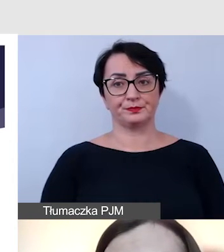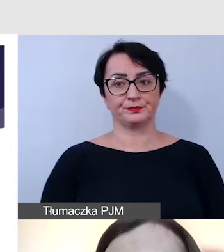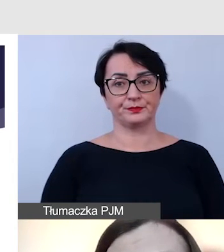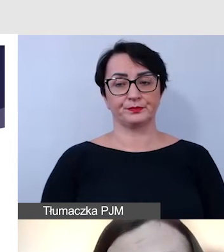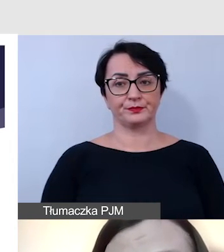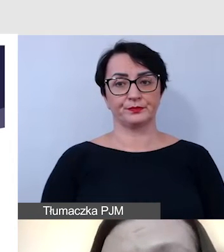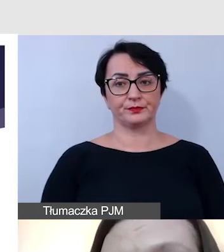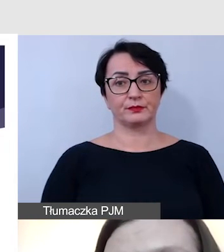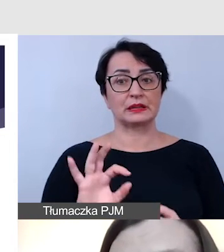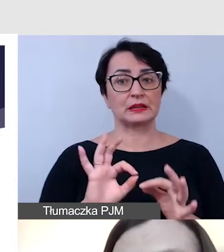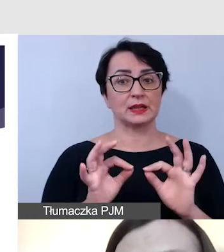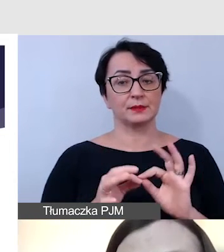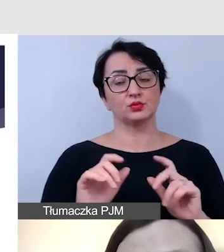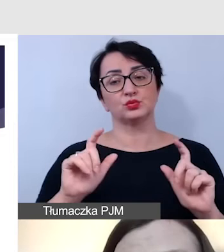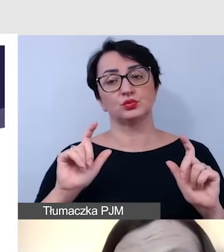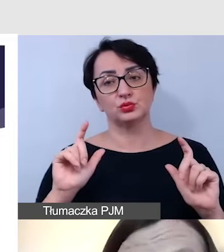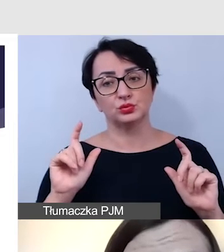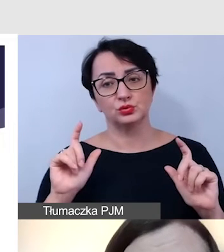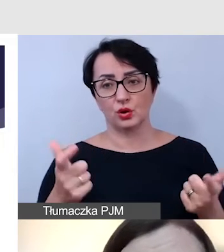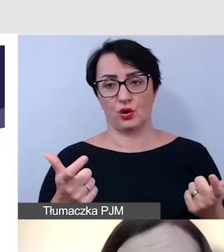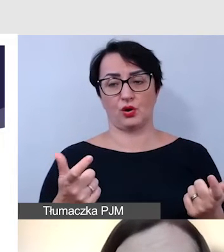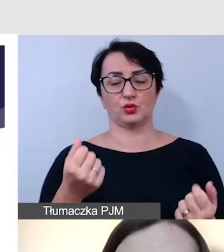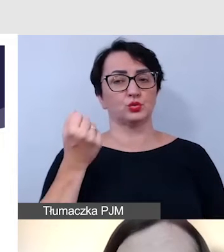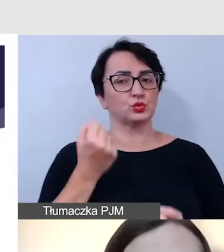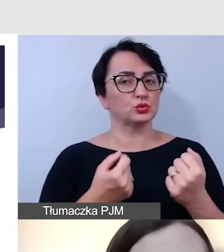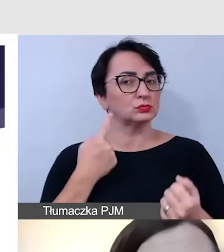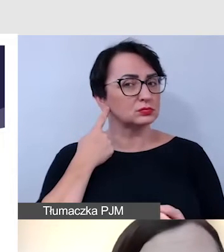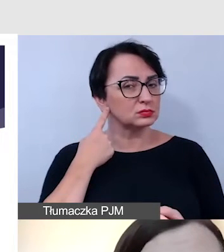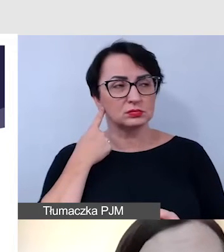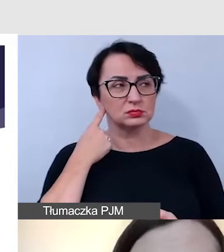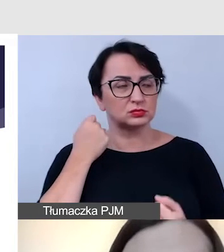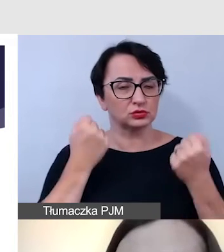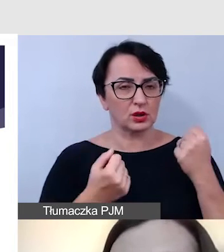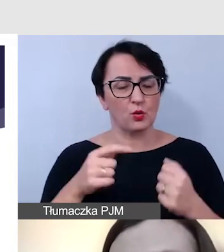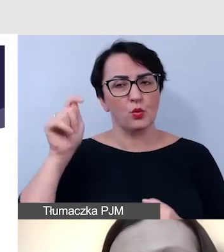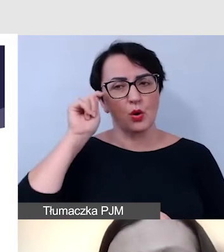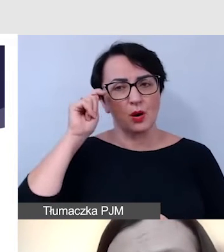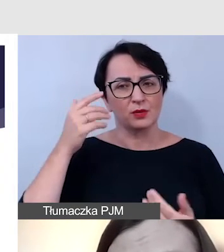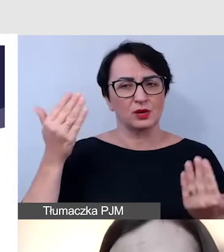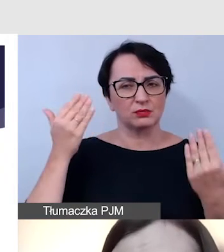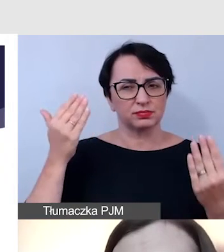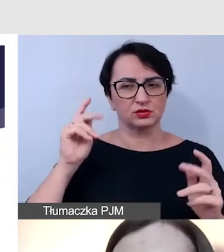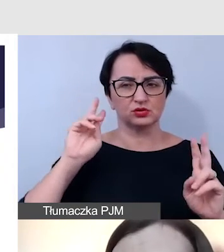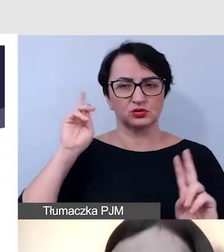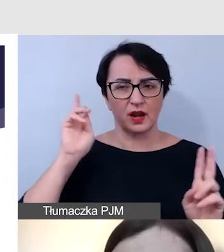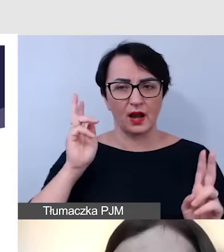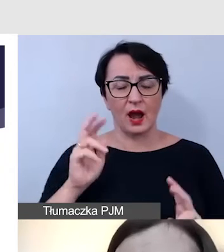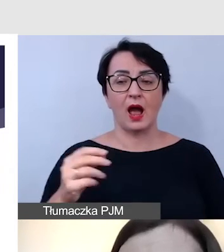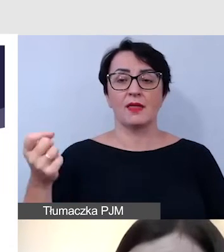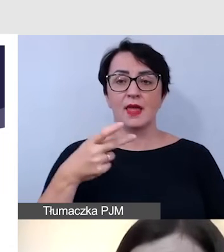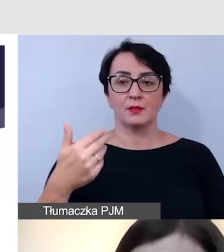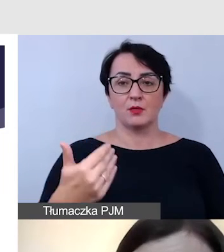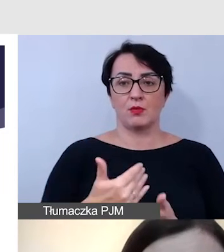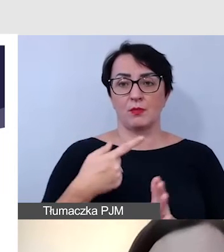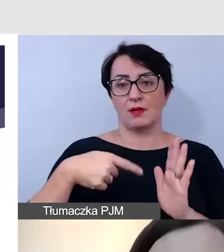cokolwiek było trudniej słyszalne, gdyby były jakieś kłopoty akustyczne, to napisy pomogą